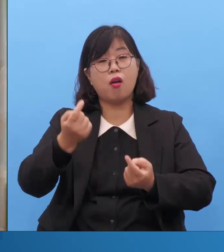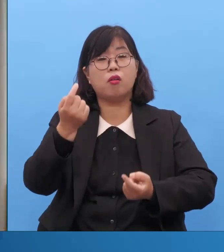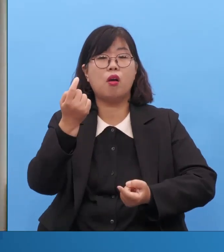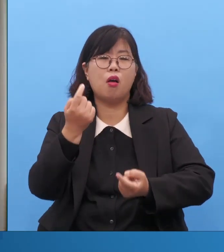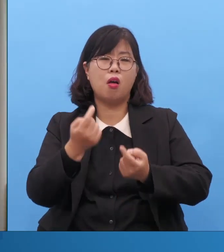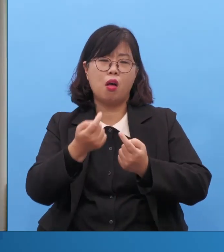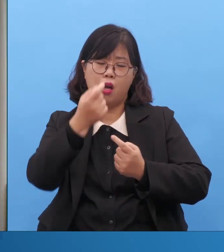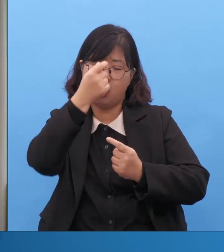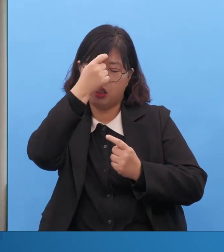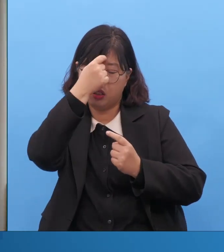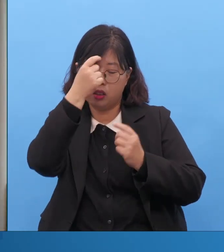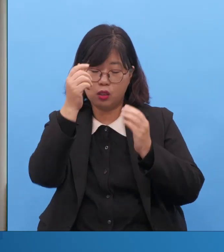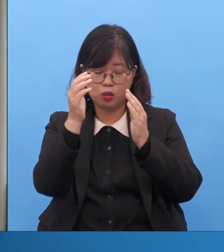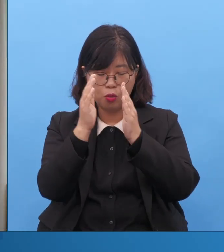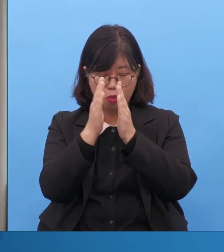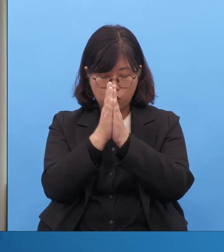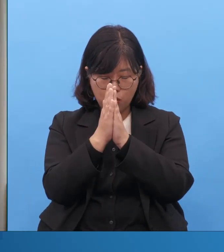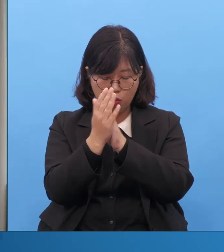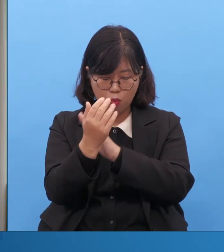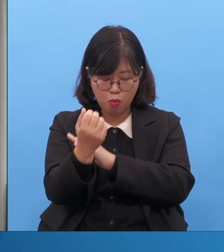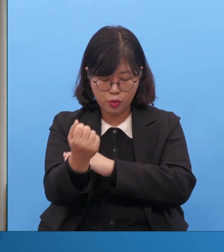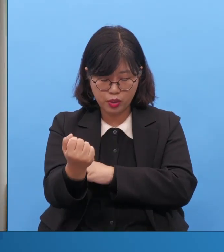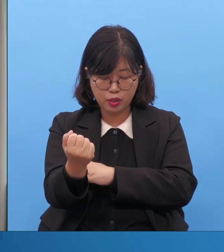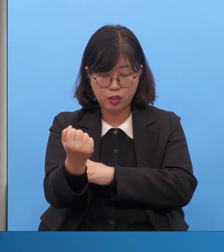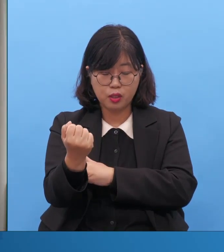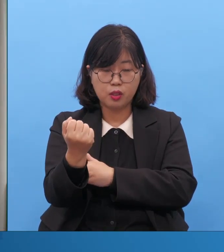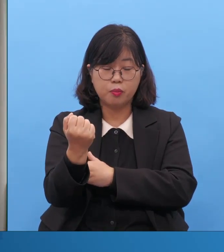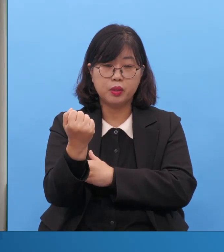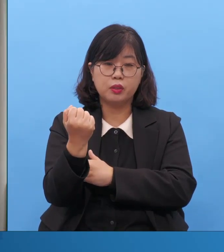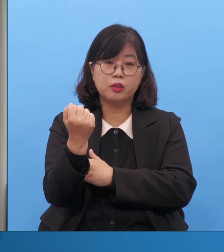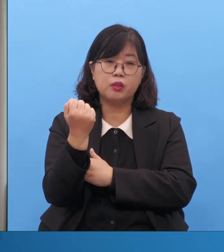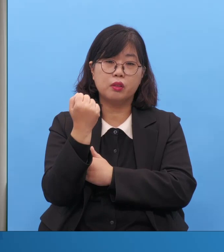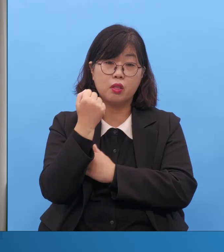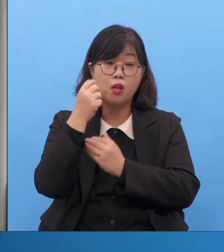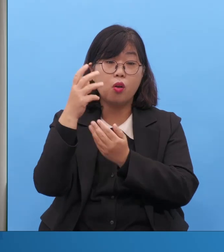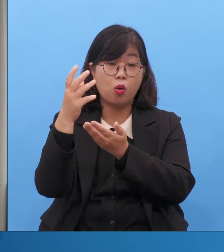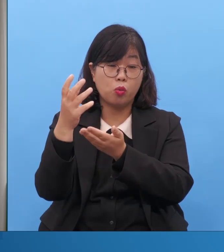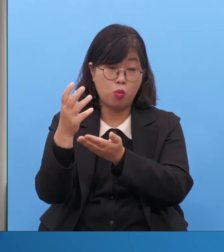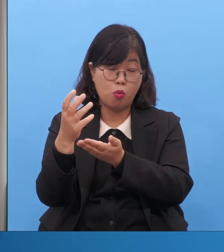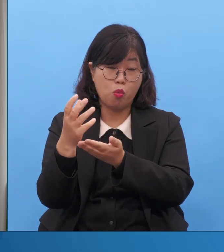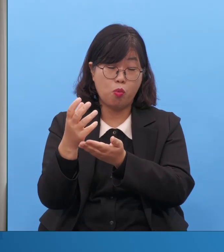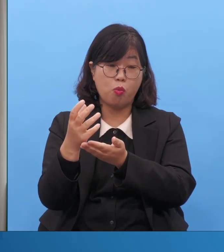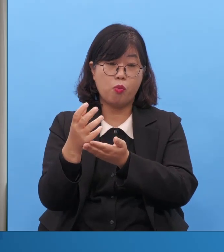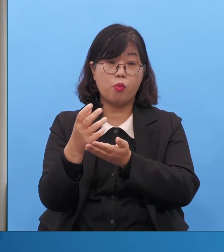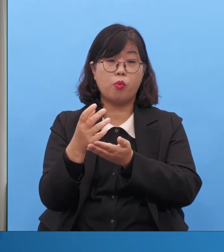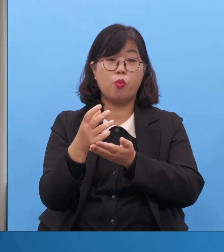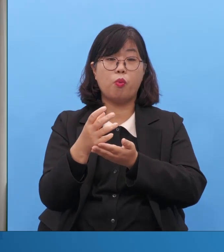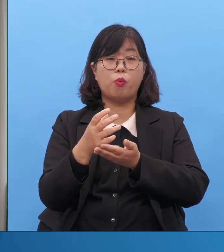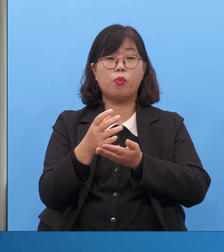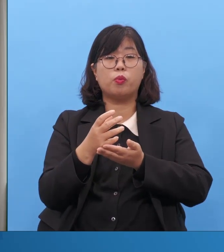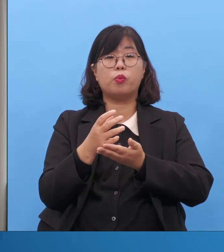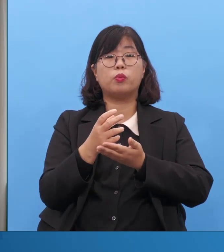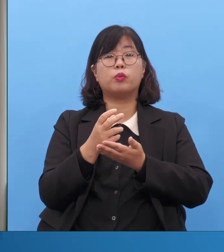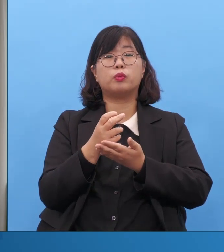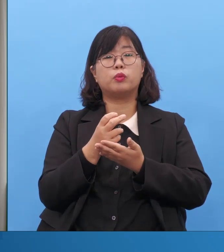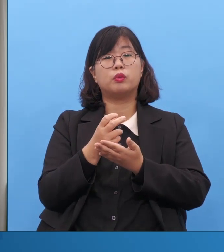기도로 힘을 얻고